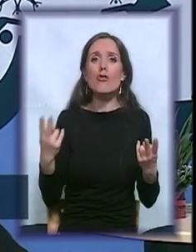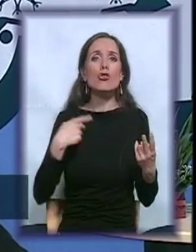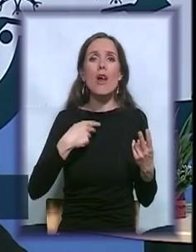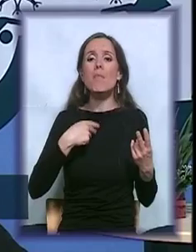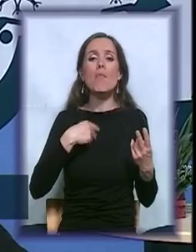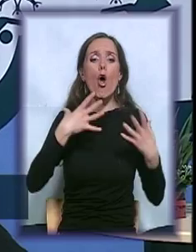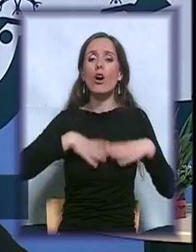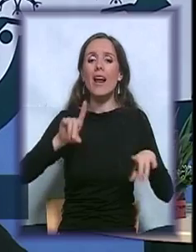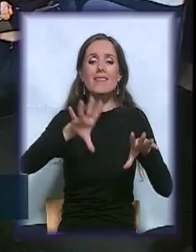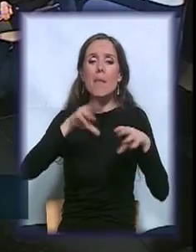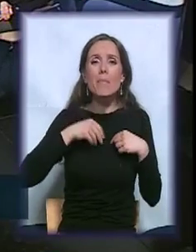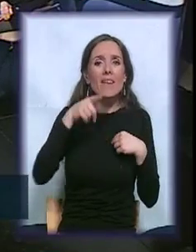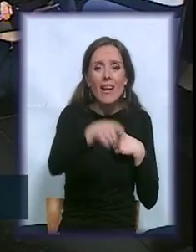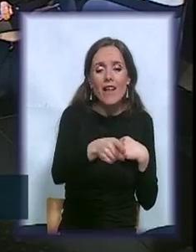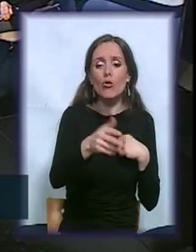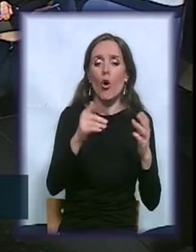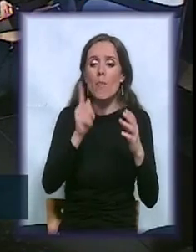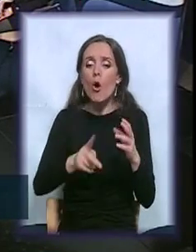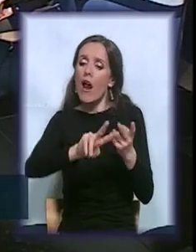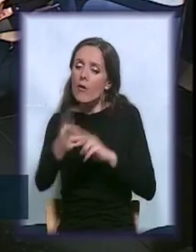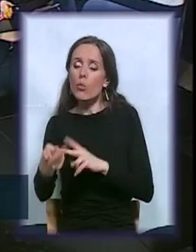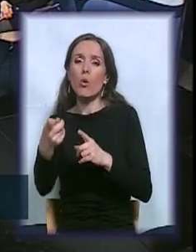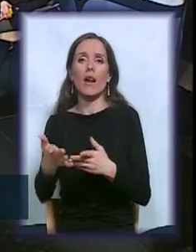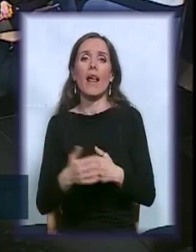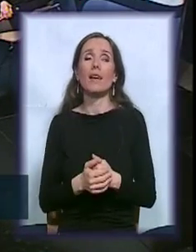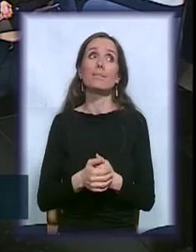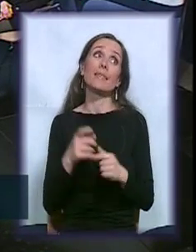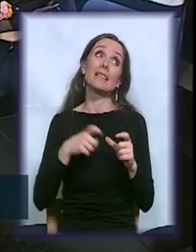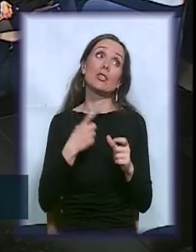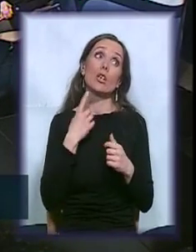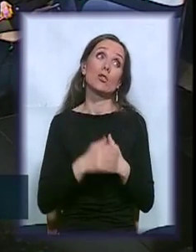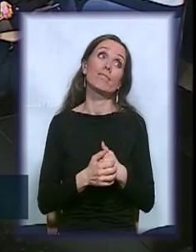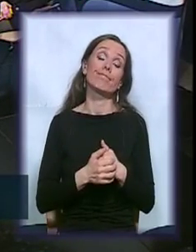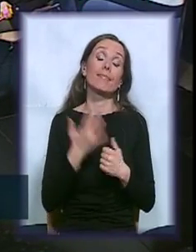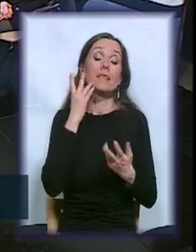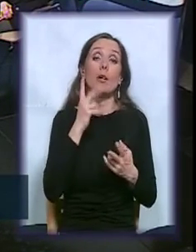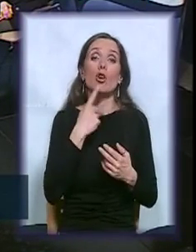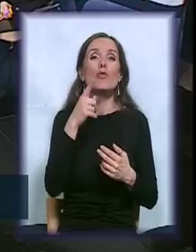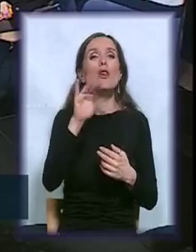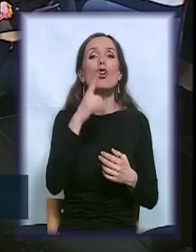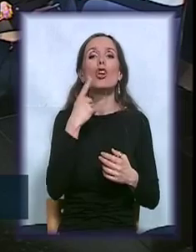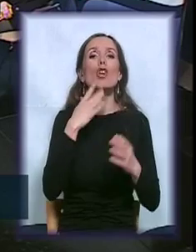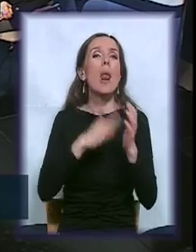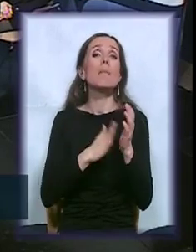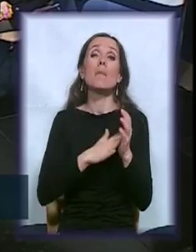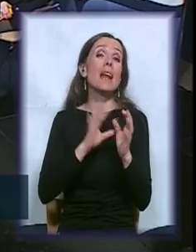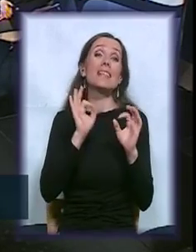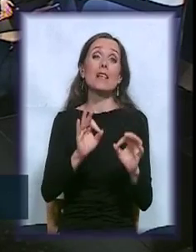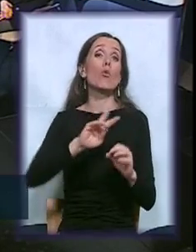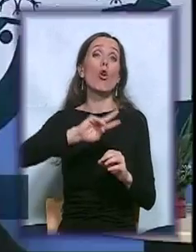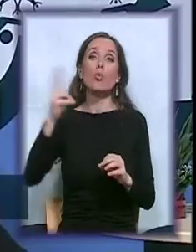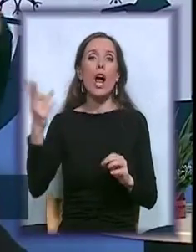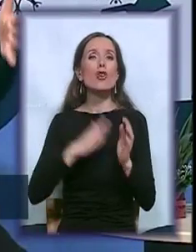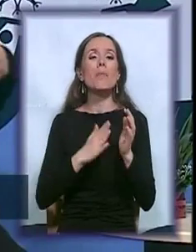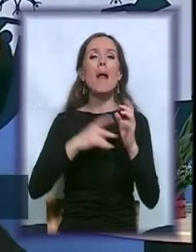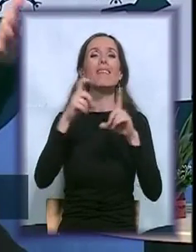uzak? Pa da vam kažem, bitno je... Pa ne znam kako da vam kažem. Jer mnogo je različitije kada, recimo, dragan planinari. I